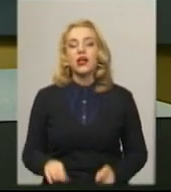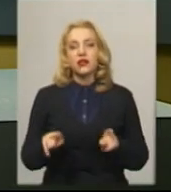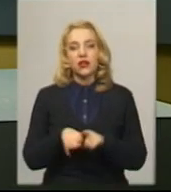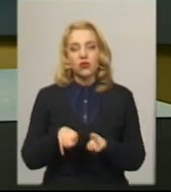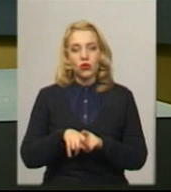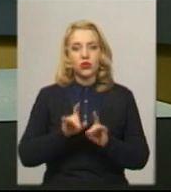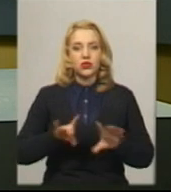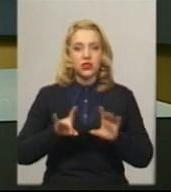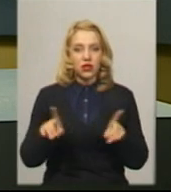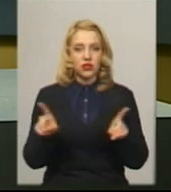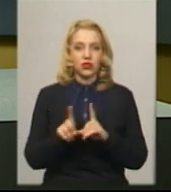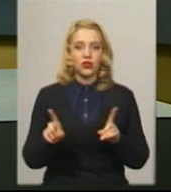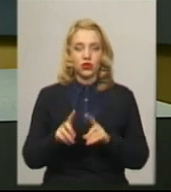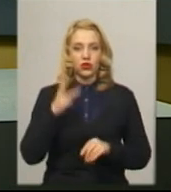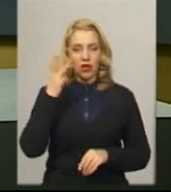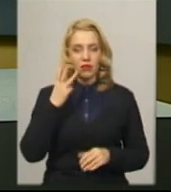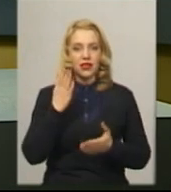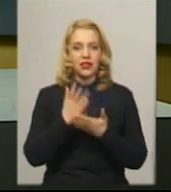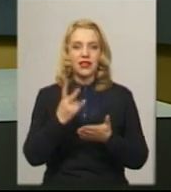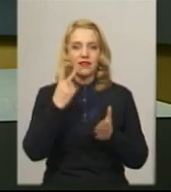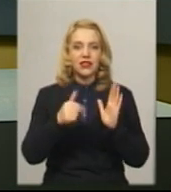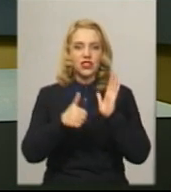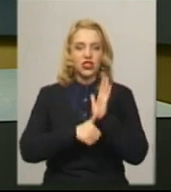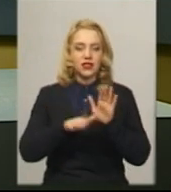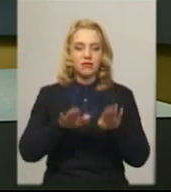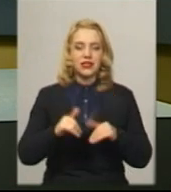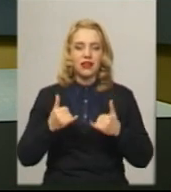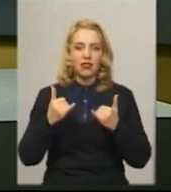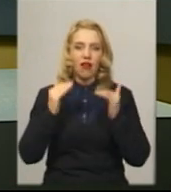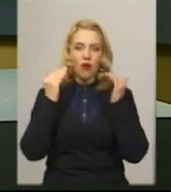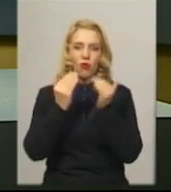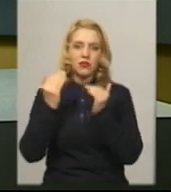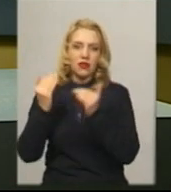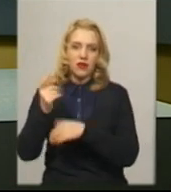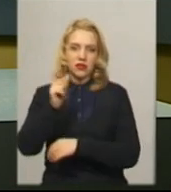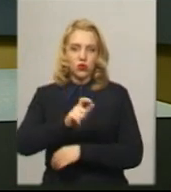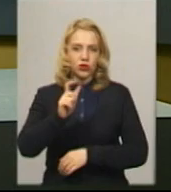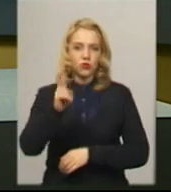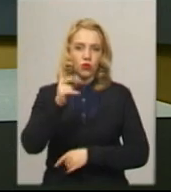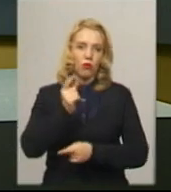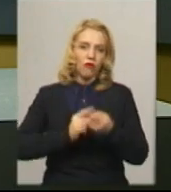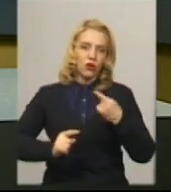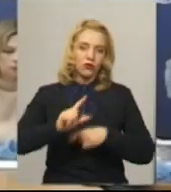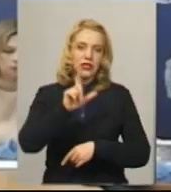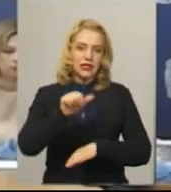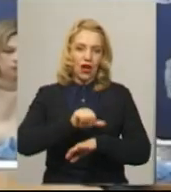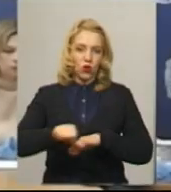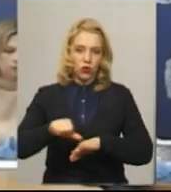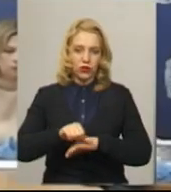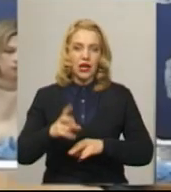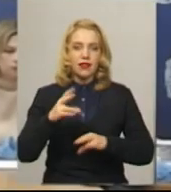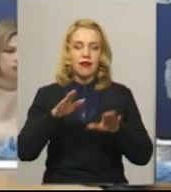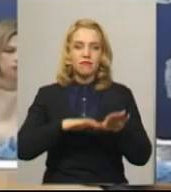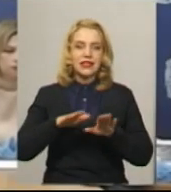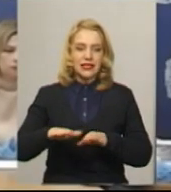зазначив, на Хмельниччині визначено 26 місць для обсервації осіб, котрі повернулися за кордону. Місця